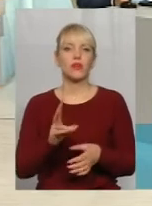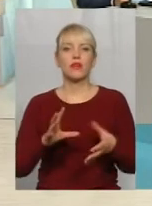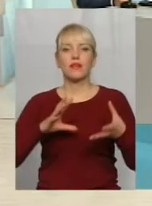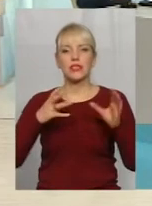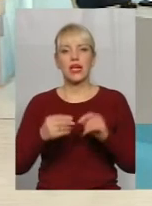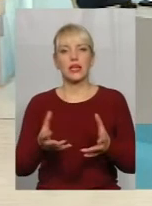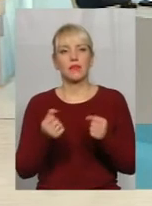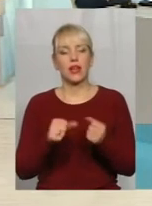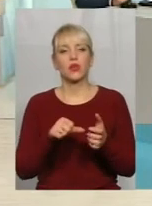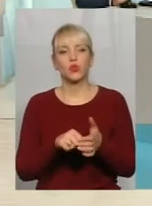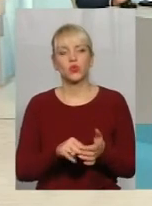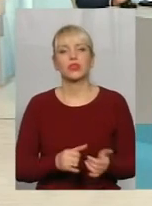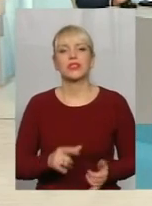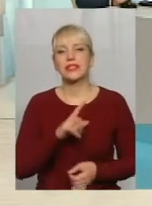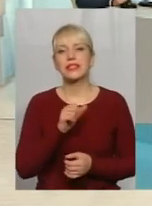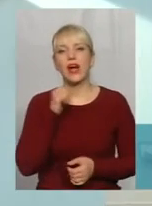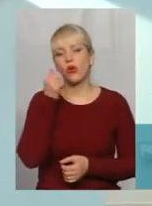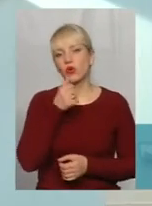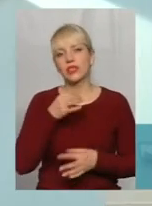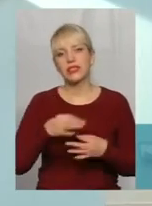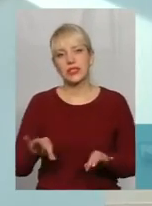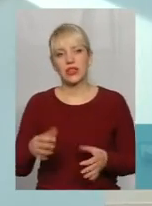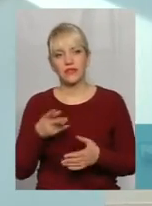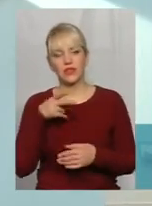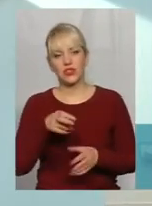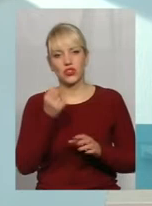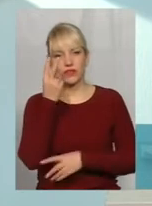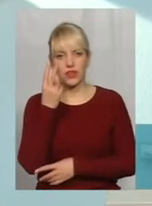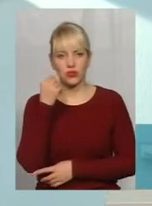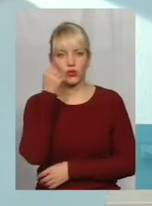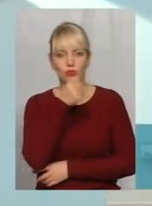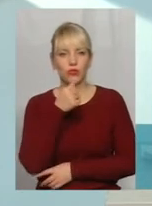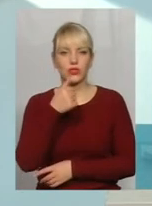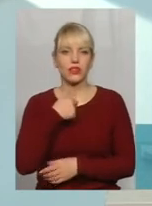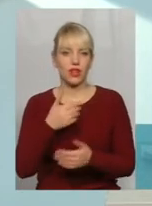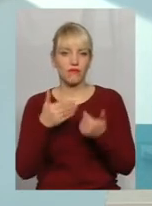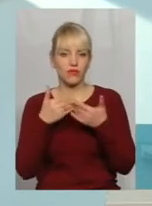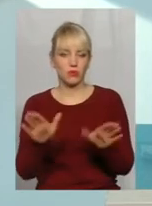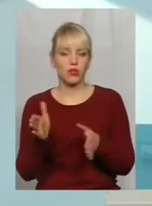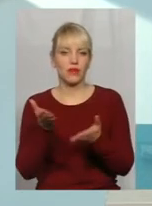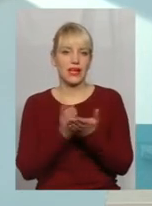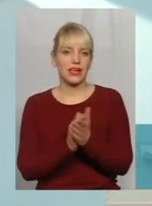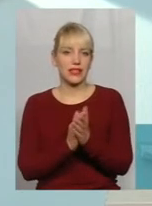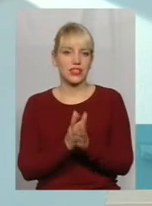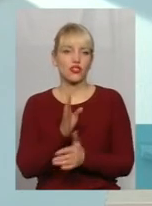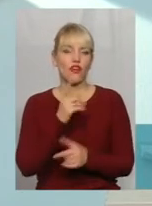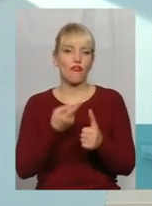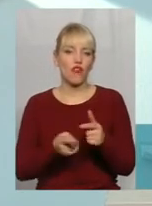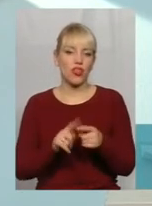участь? За роки незалежності. Я в 2012 році випустив книжку, вона називалася